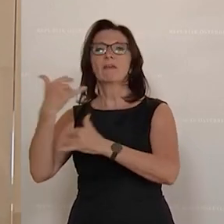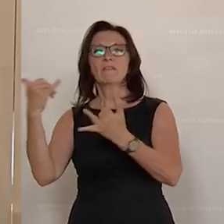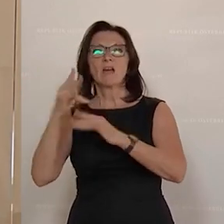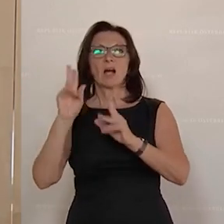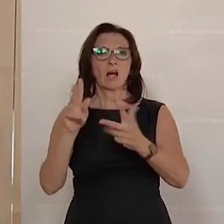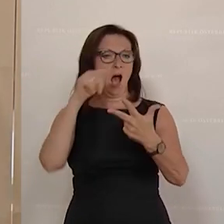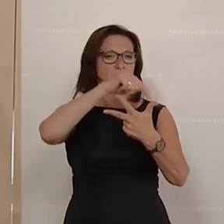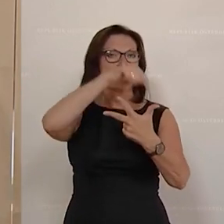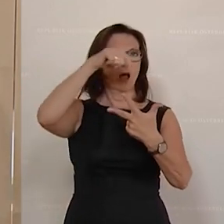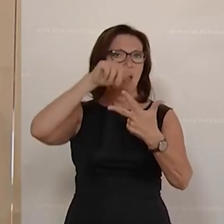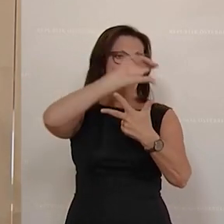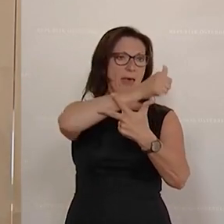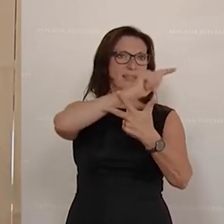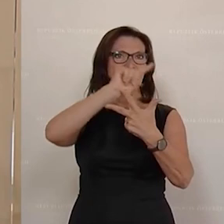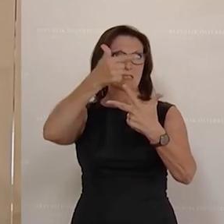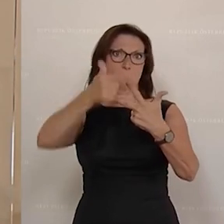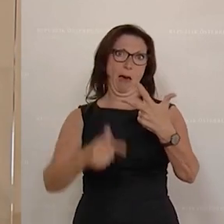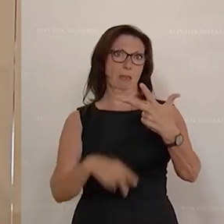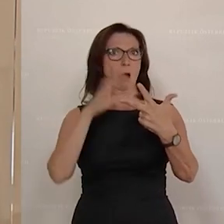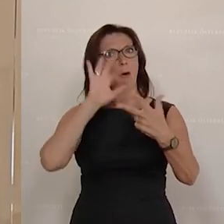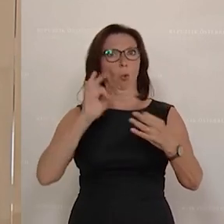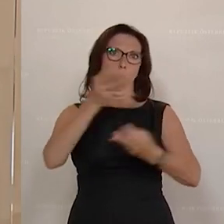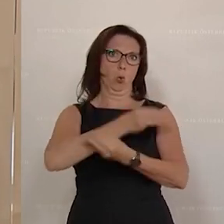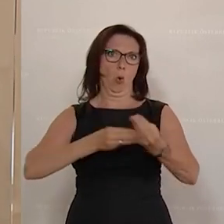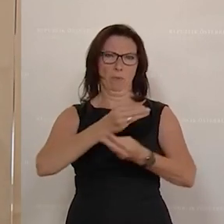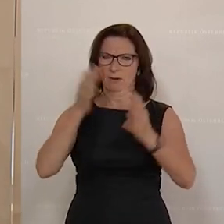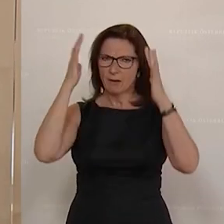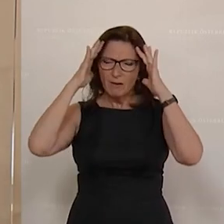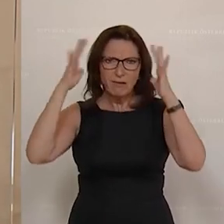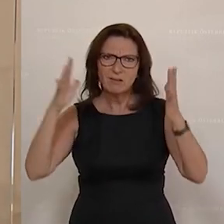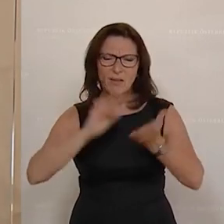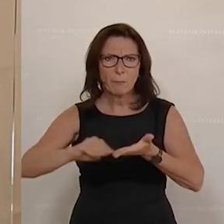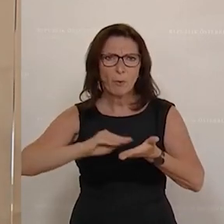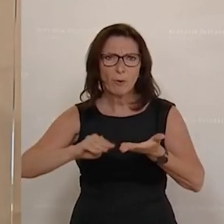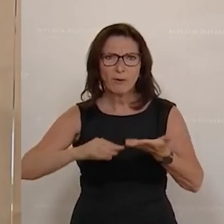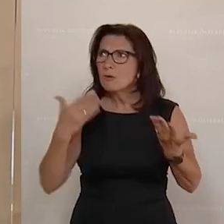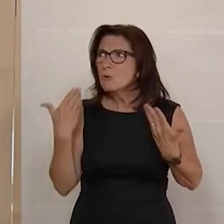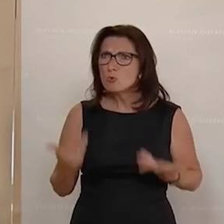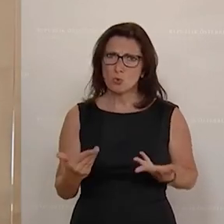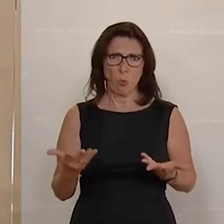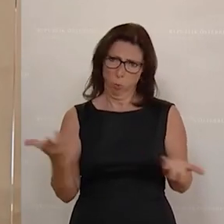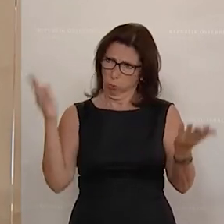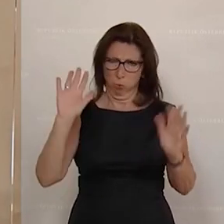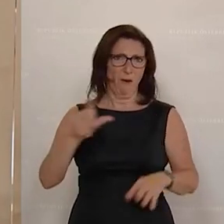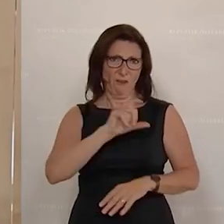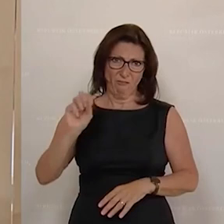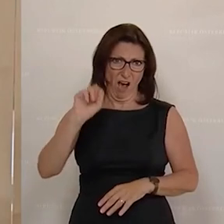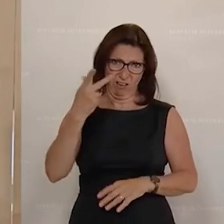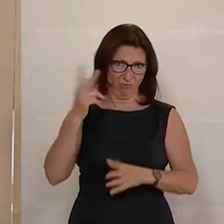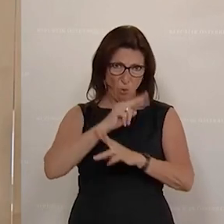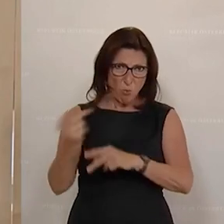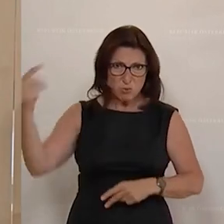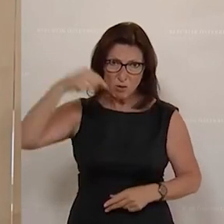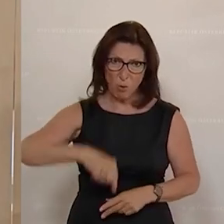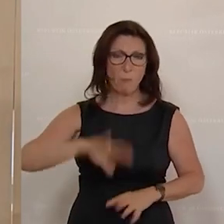das ist Bürokratie in Österreich, so läuft das hier. Und dann wundern wir uns, wenn wir keine Fachkräfte nach Österreich bekommen, die nämlich in der Zwischenzeit schon lang